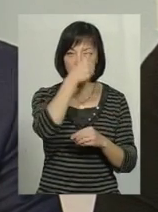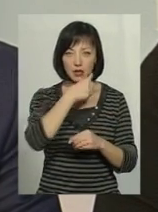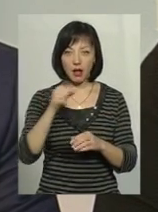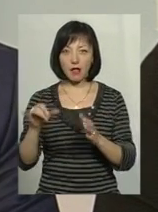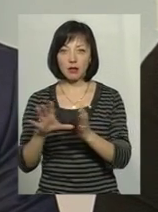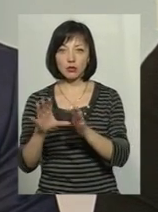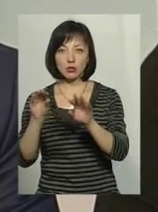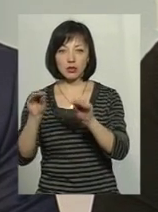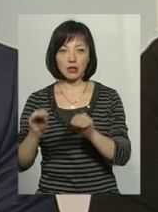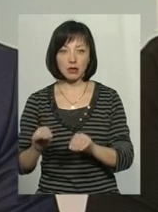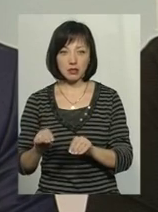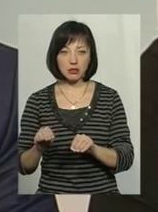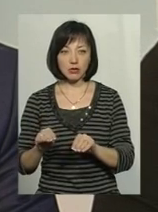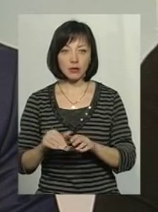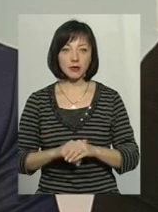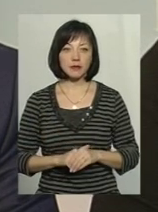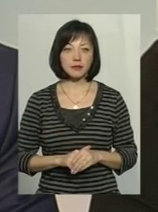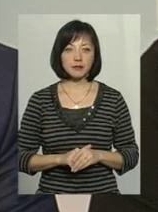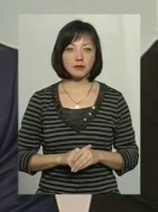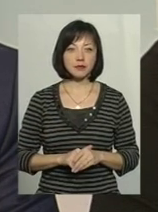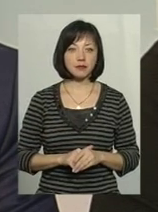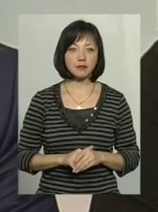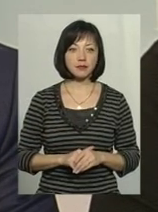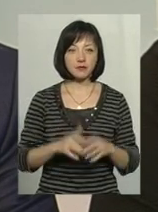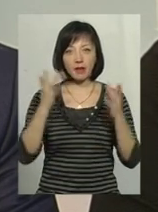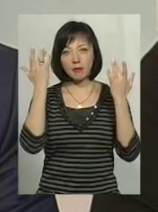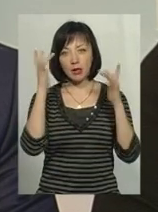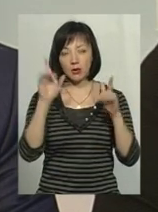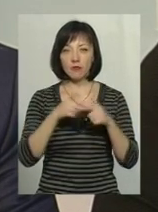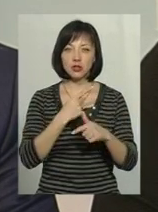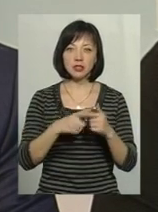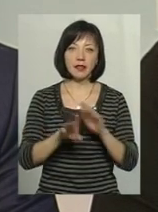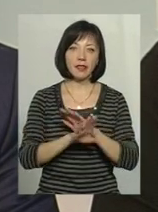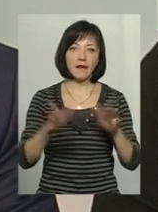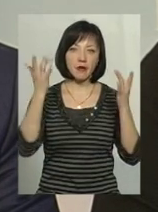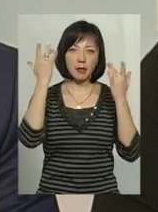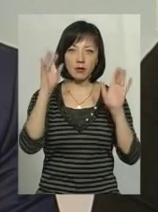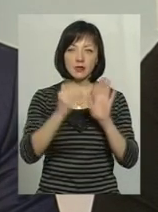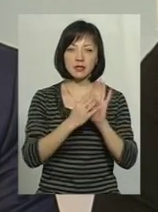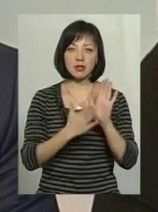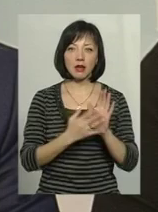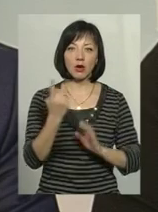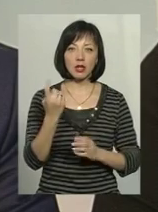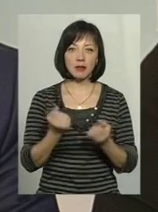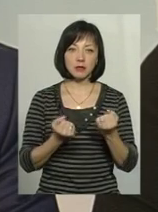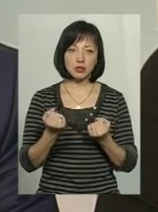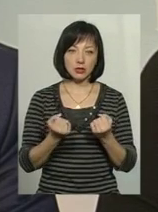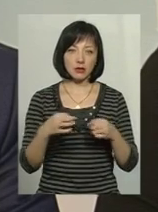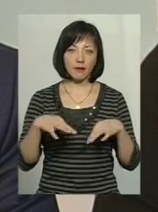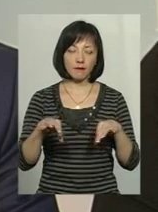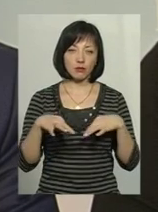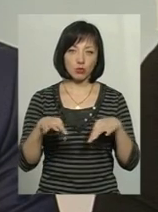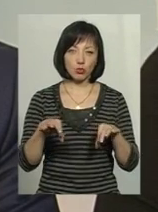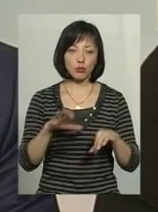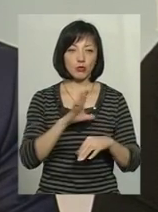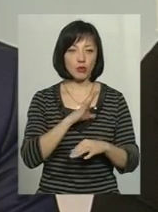і електронною декларацією. Випадково чи не випадково, ну, не була задекларована одна із машин, одна із авто, тобто,